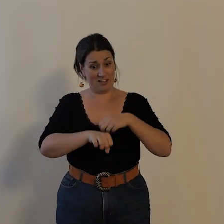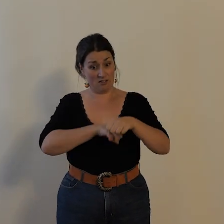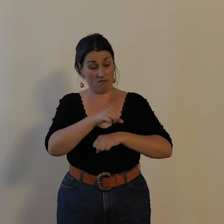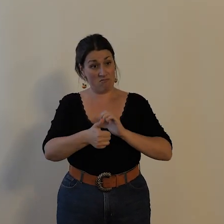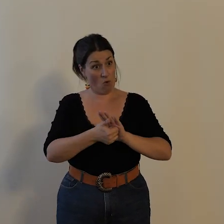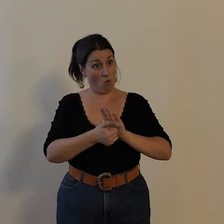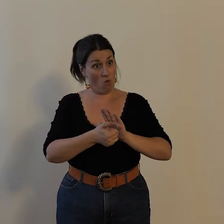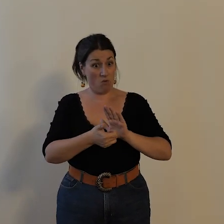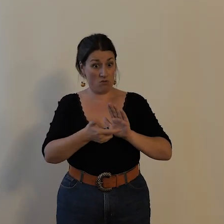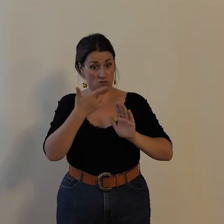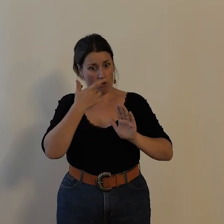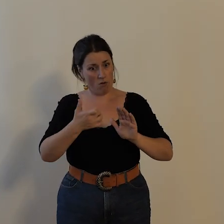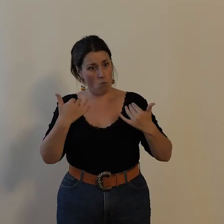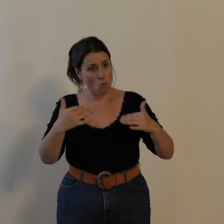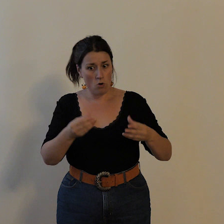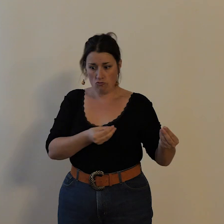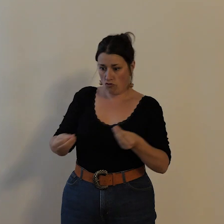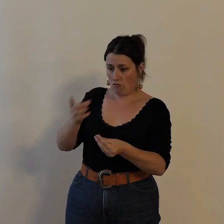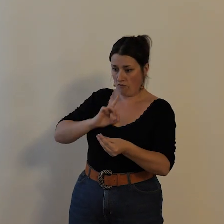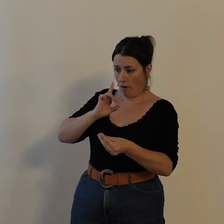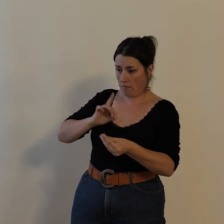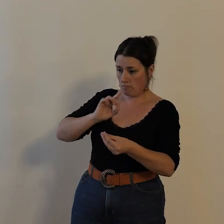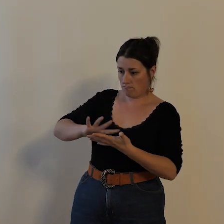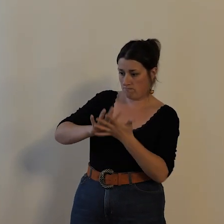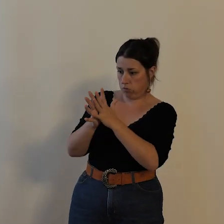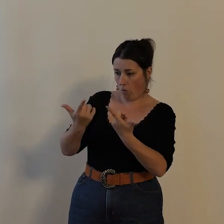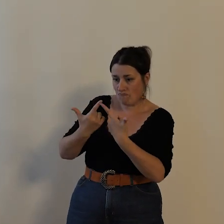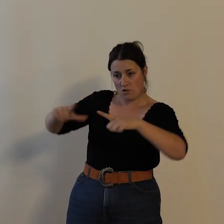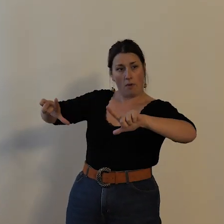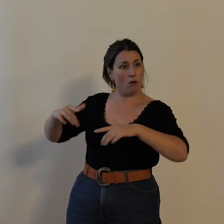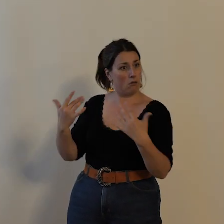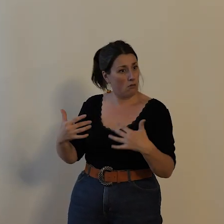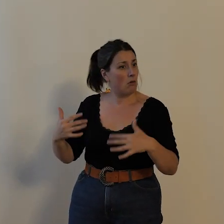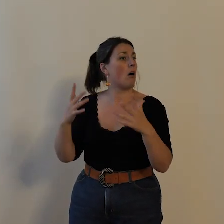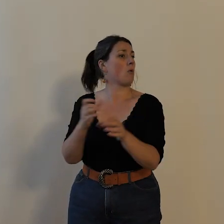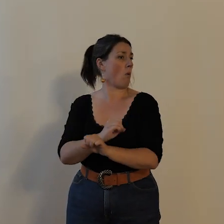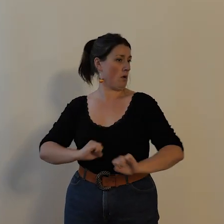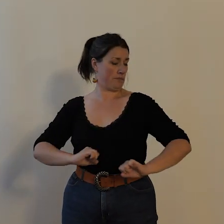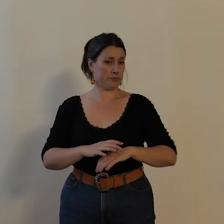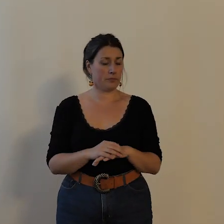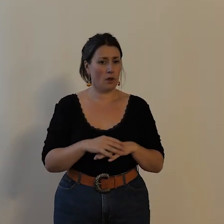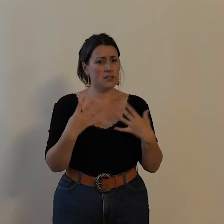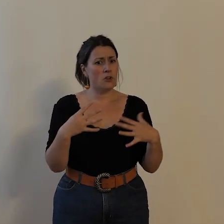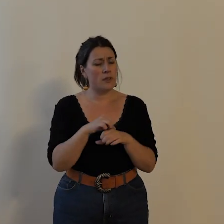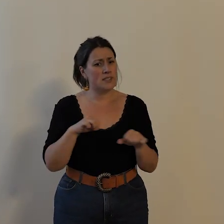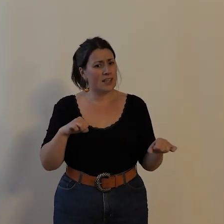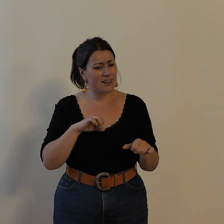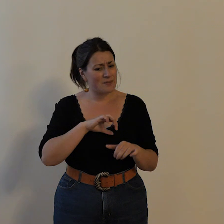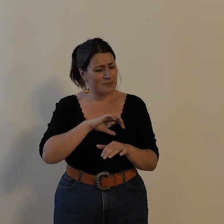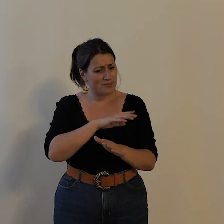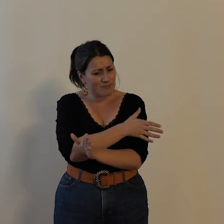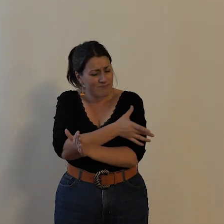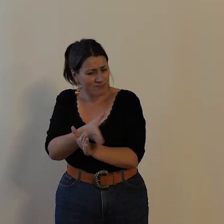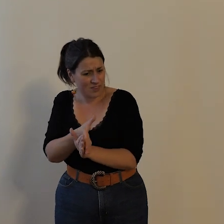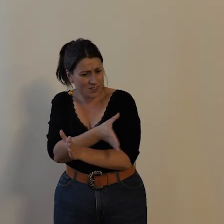dans le mouvement de libération de la femme à la fin du 19ème siècle les épancipations des femmes étant à l'ordre